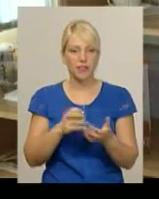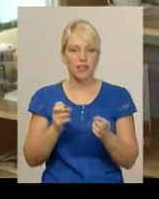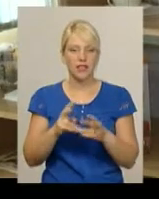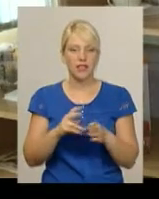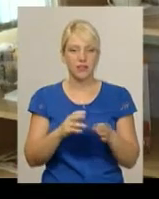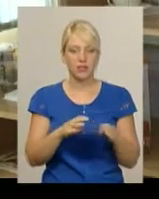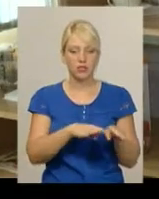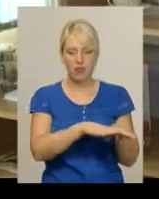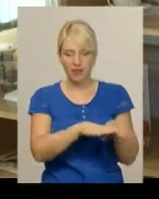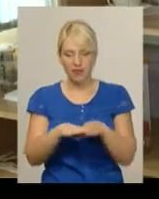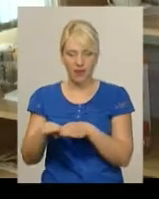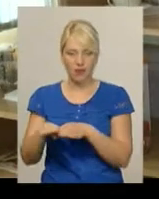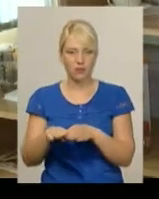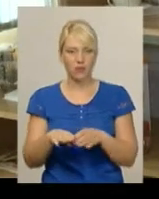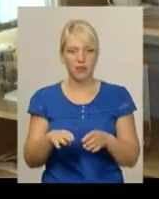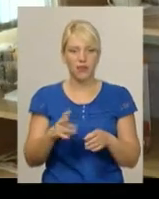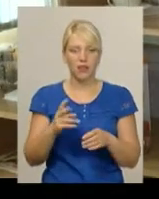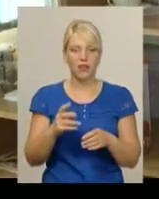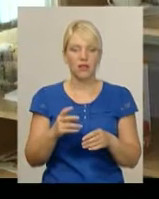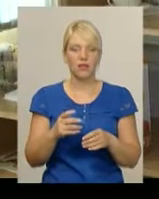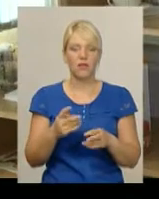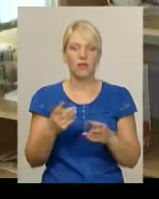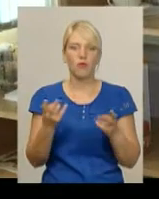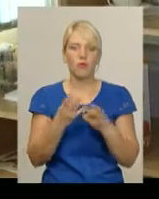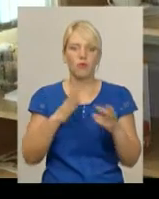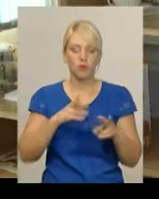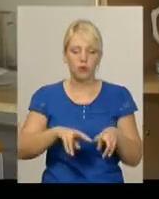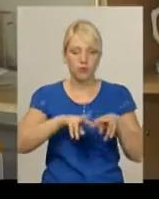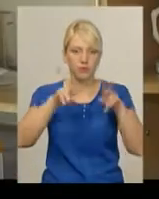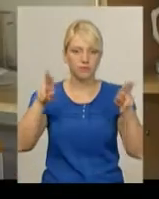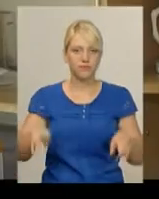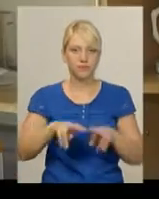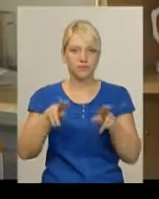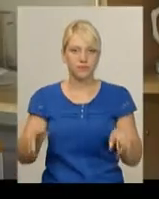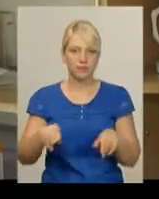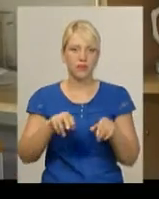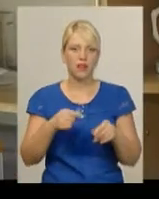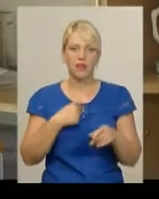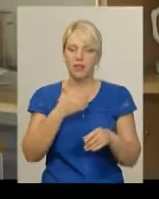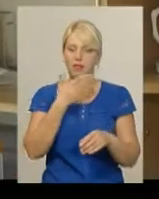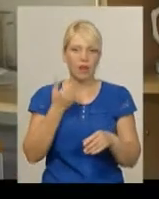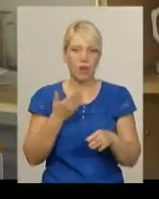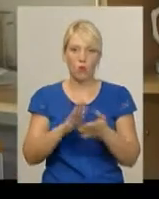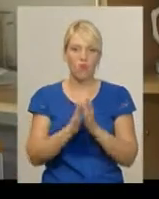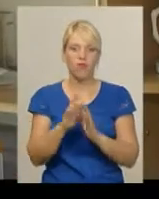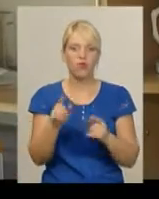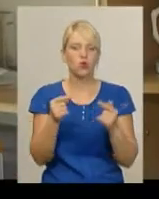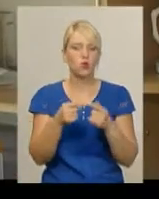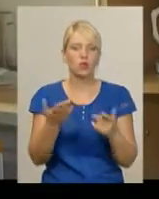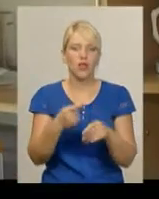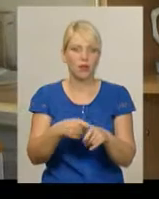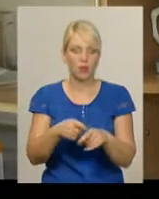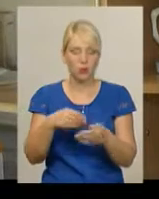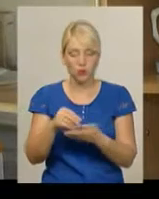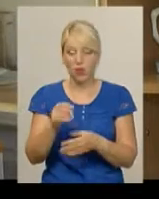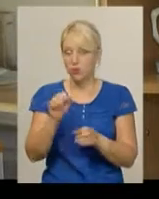рядом, тобто вона не одна віддалена, то вони мають бути в єдиному ансамблі. Ми не диктуємо умов, які саме матеріали купувати, ми даємо їм можливість